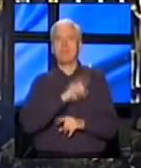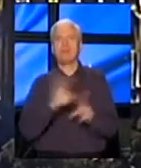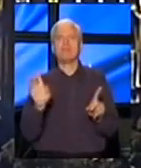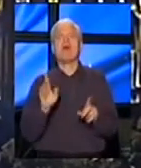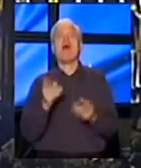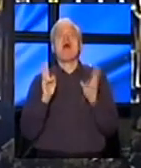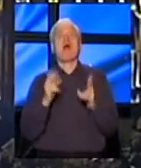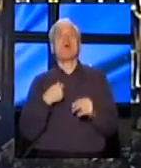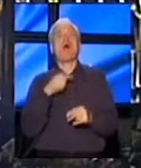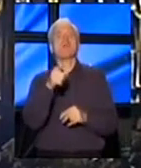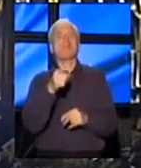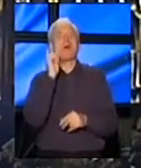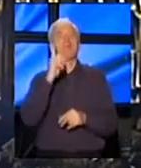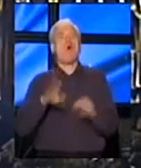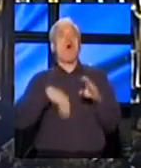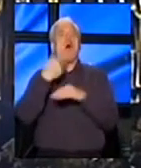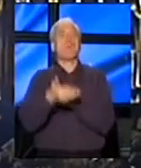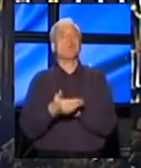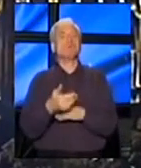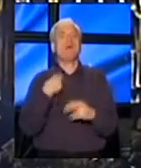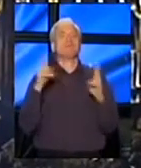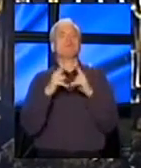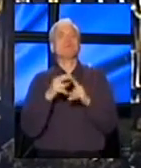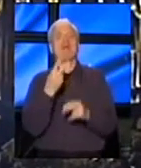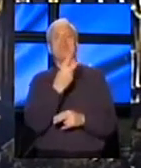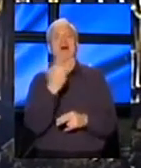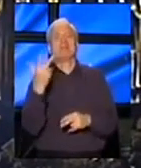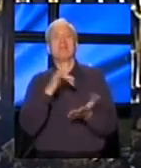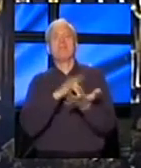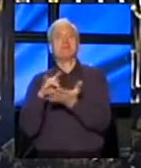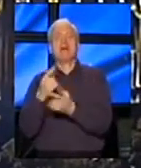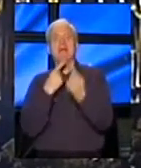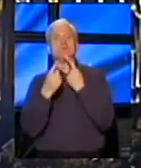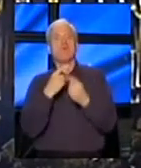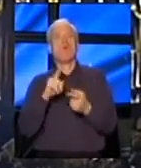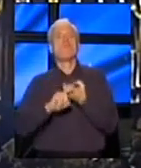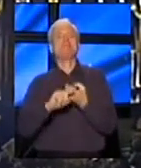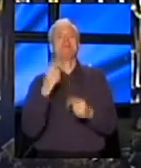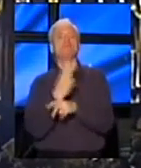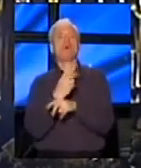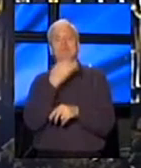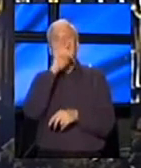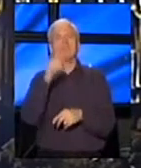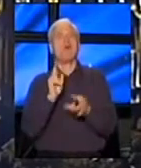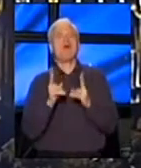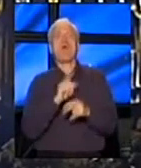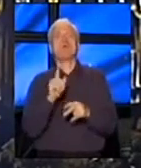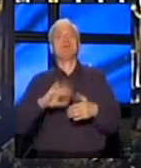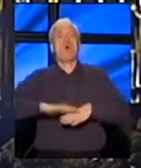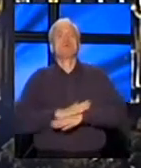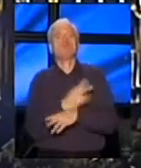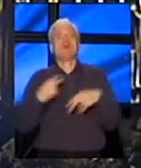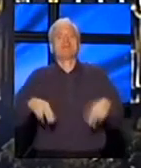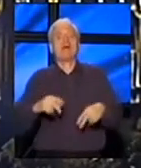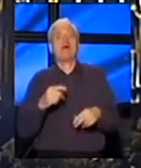A drugo, kako to da sam vam pretio? A posle toga smo se sastavili bar u 2-3 mesele da razgovaramo o državnim pitanjima. Kako to da niste osjećali strah od